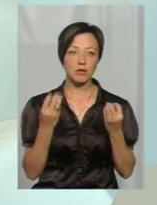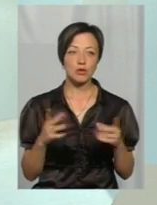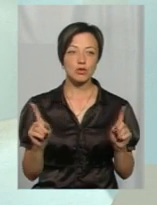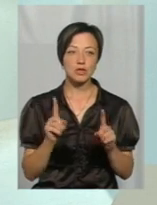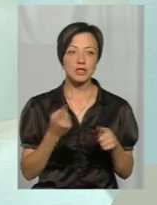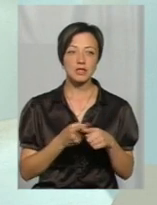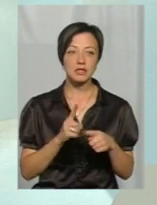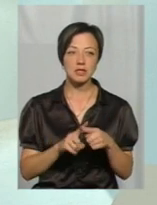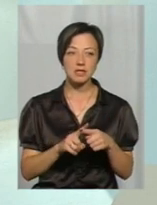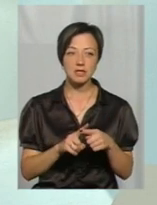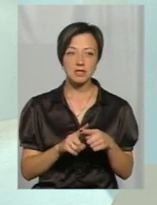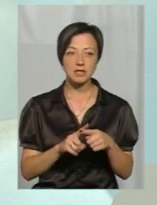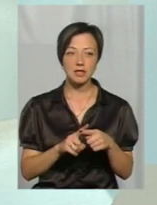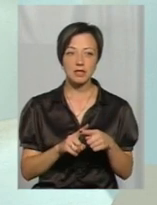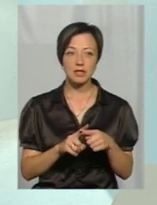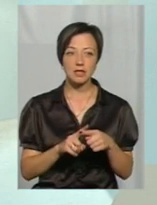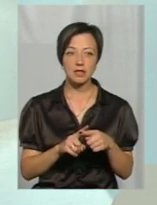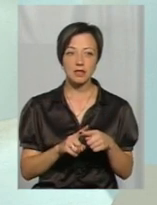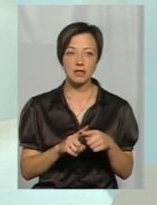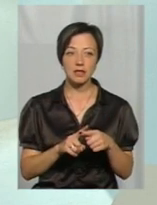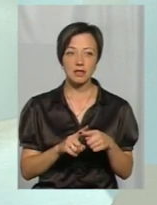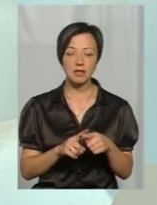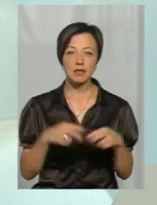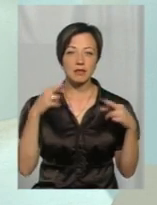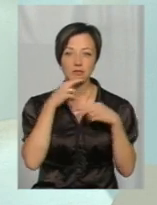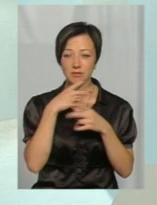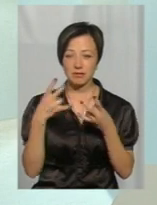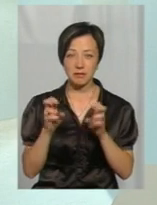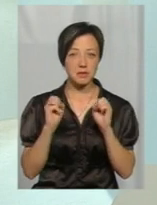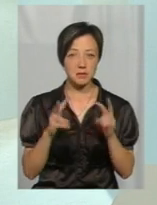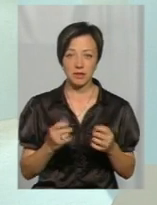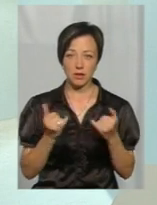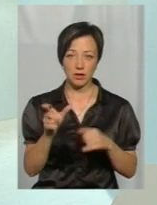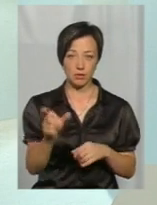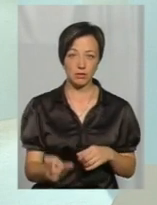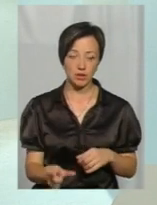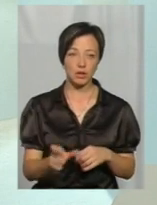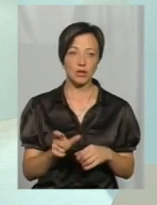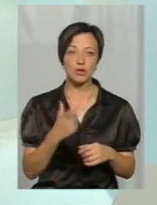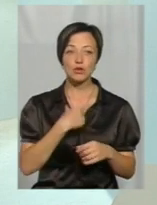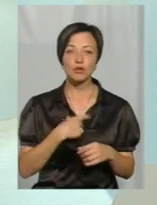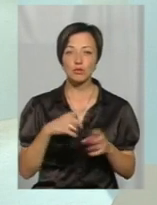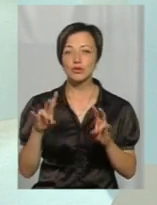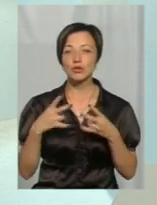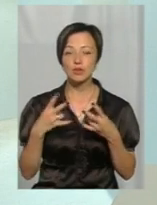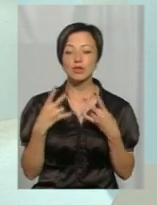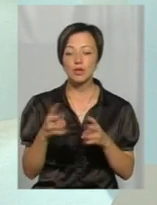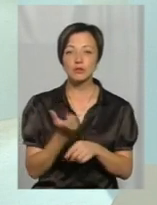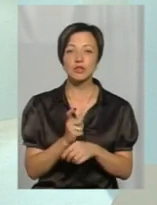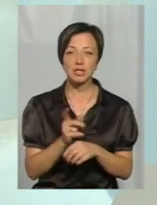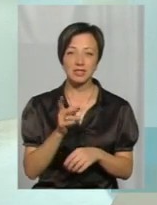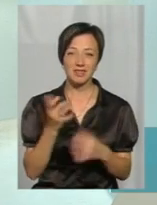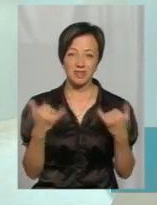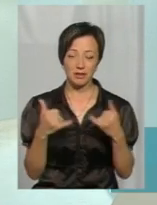Це ж інсектицид, він, як правило, має досить високий клас токсичності, він небезпечний для людей. Люди собі шкоди більше нанесуть, застосовуючи ці